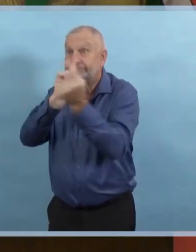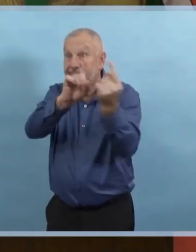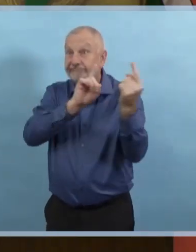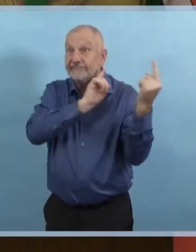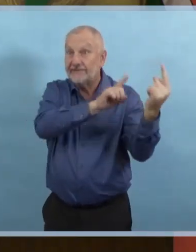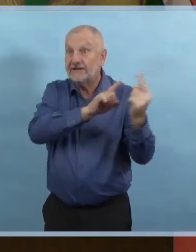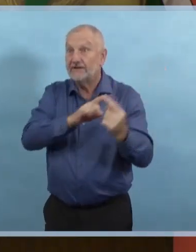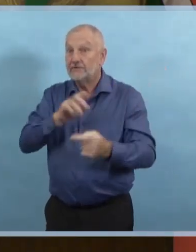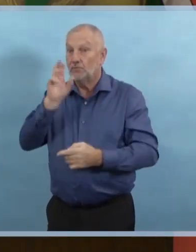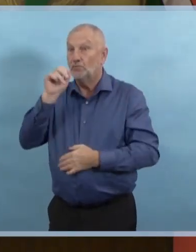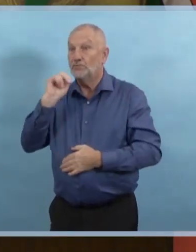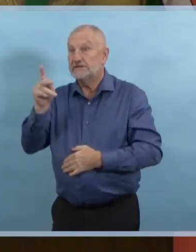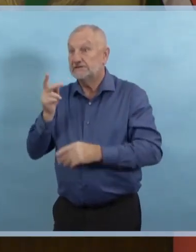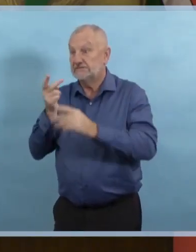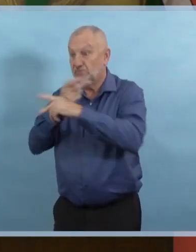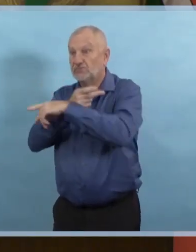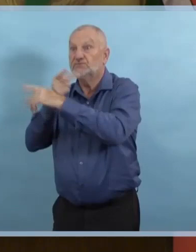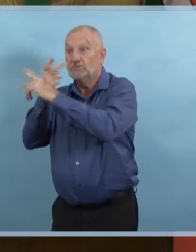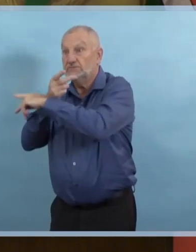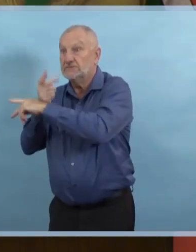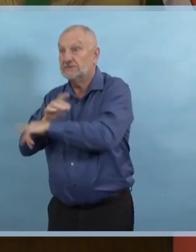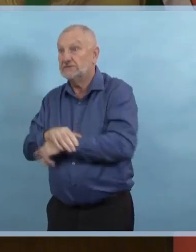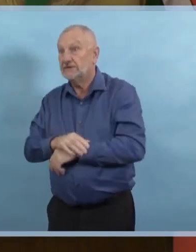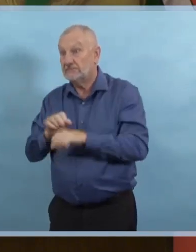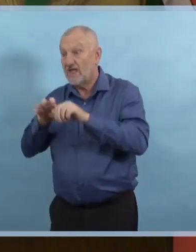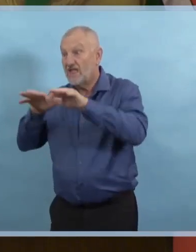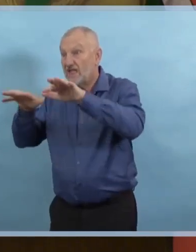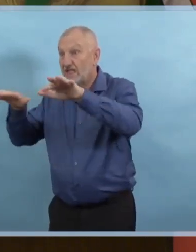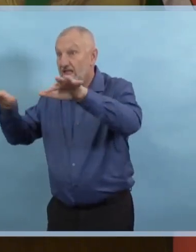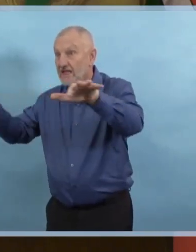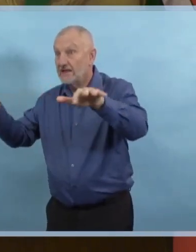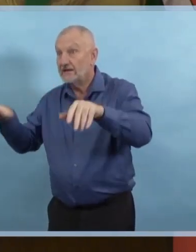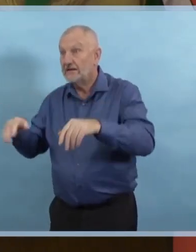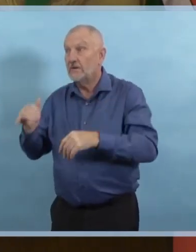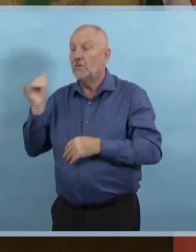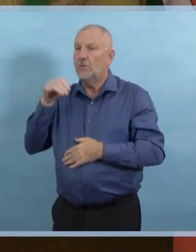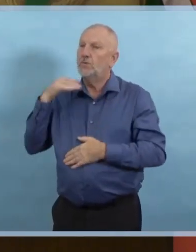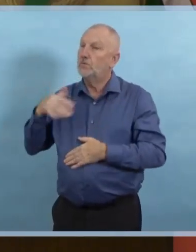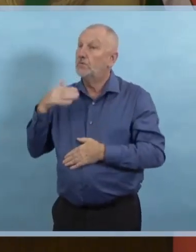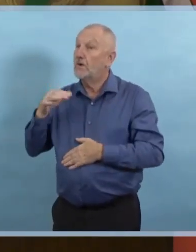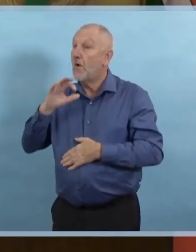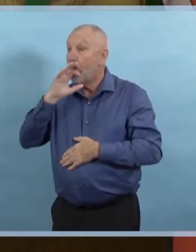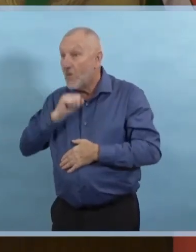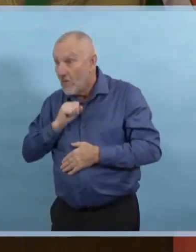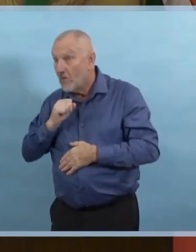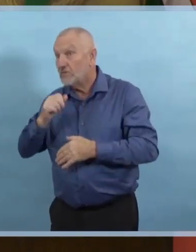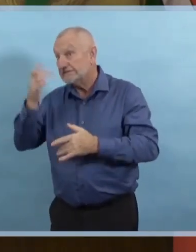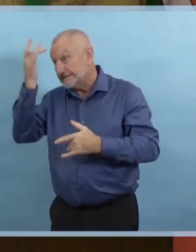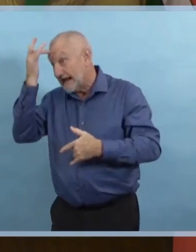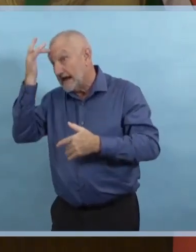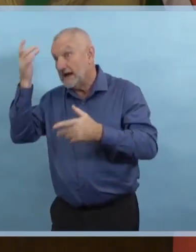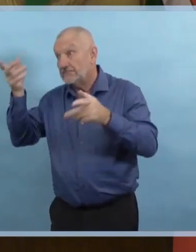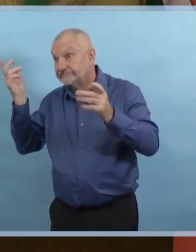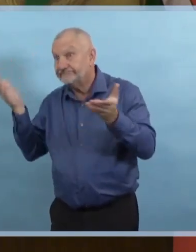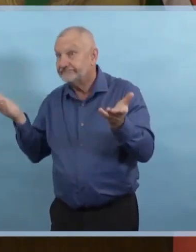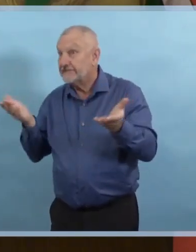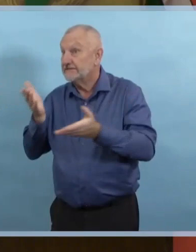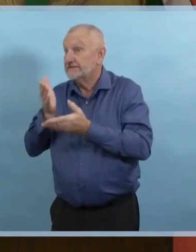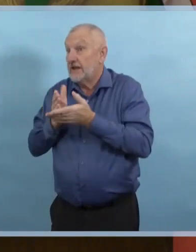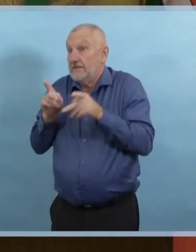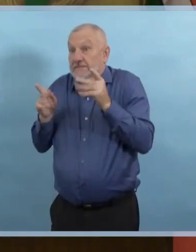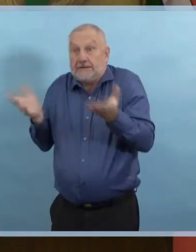Nous avons eu des gens qui sont allés travailler ou à des rassemblements sociaux alors qu'ils avaient des symptômes, mais c'est une des choses que nous avons dit depuis le début qu'il faut changer